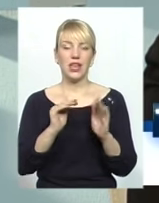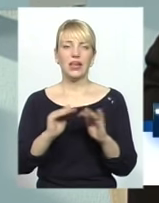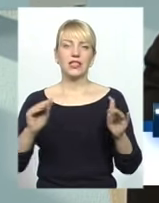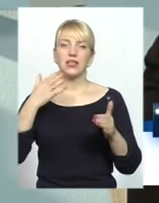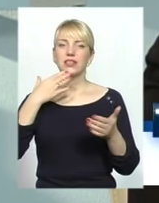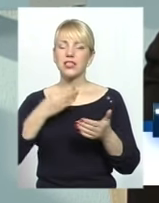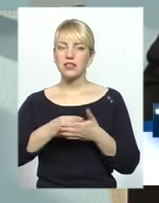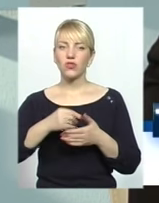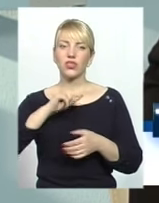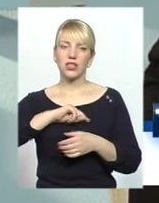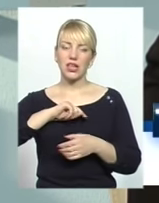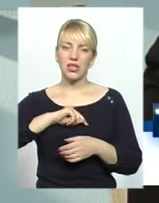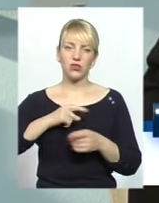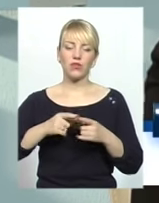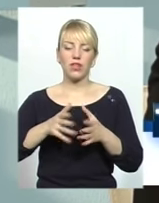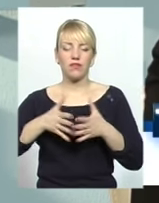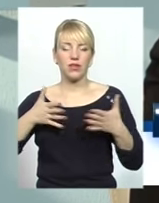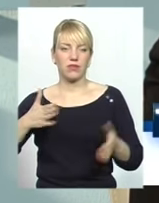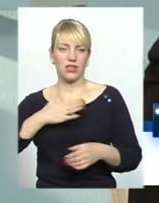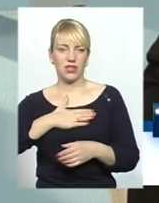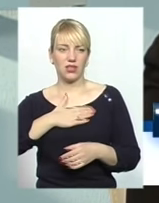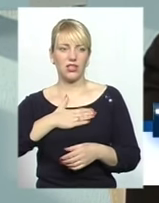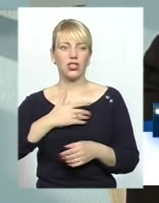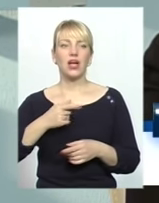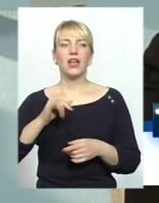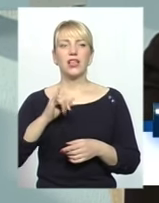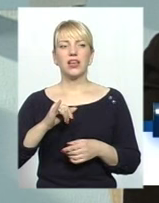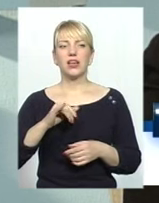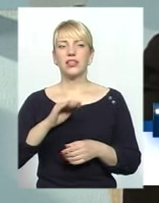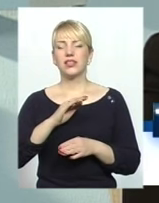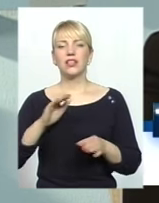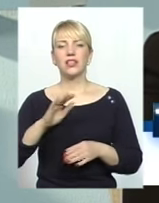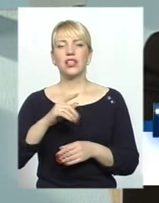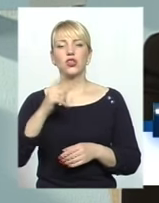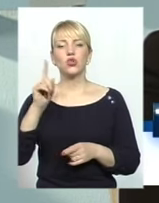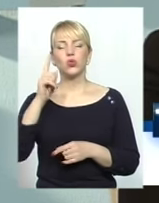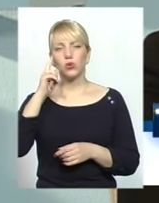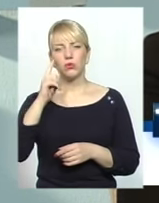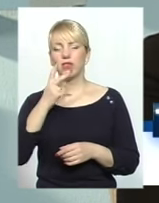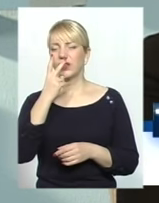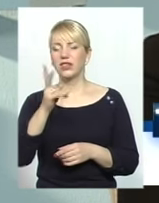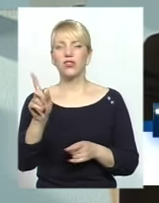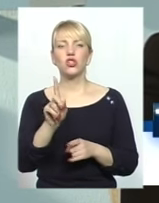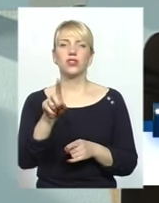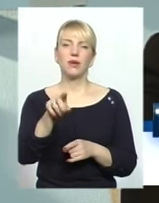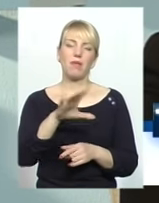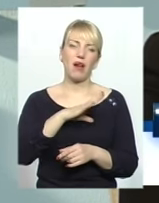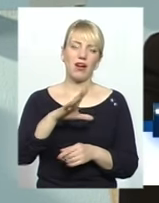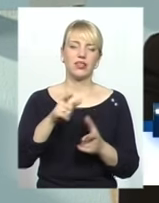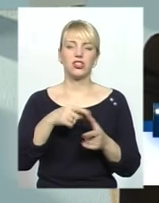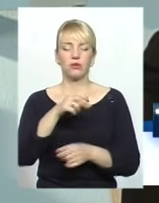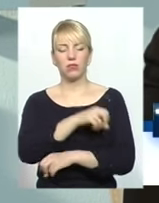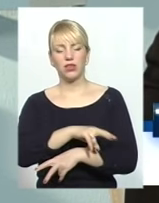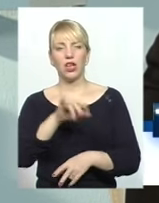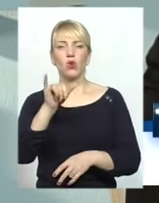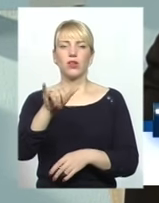своєю натури більш відкритіші, щиріші і говорять те, що думать. Вони не зважають на те, чи ти багатий, чи ти бідний, чи в тебе щось є, чи